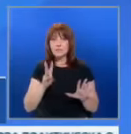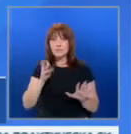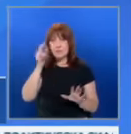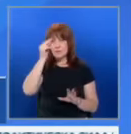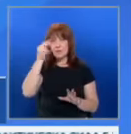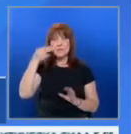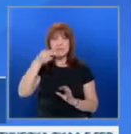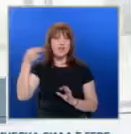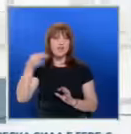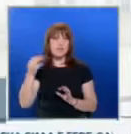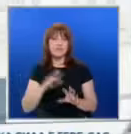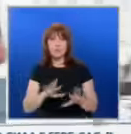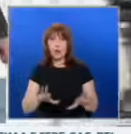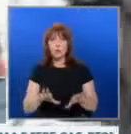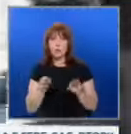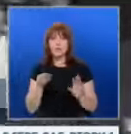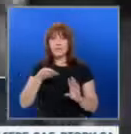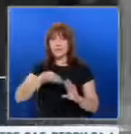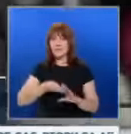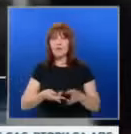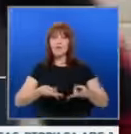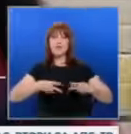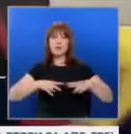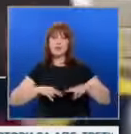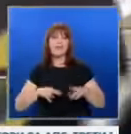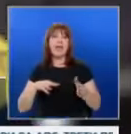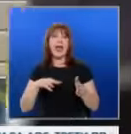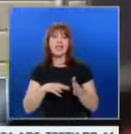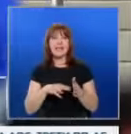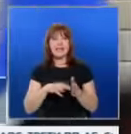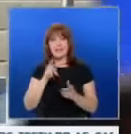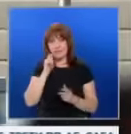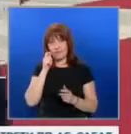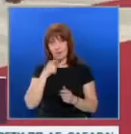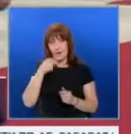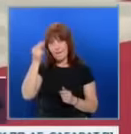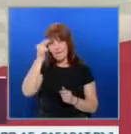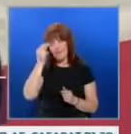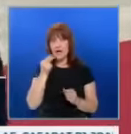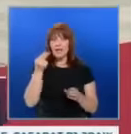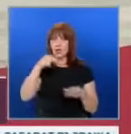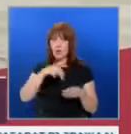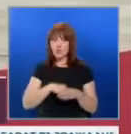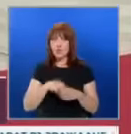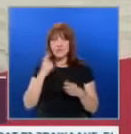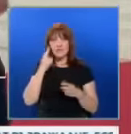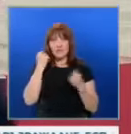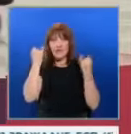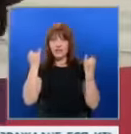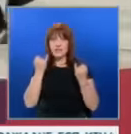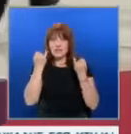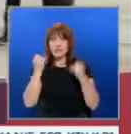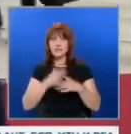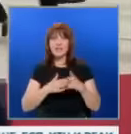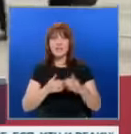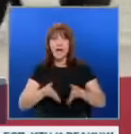български компании са готови да се включват във възстановяването на енергетиката на Украина, България да се включи в инициативата за изграждане на